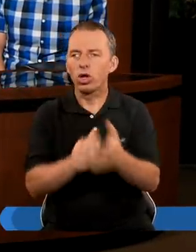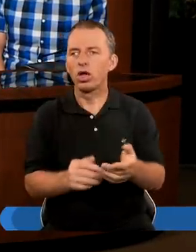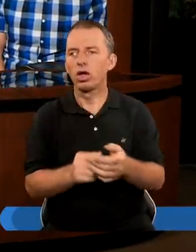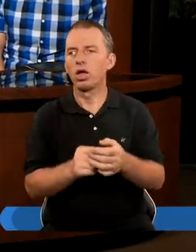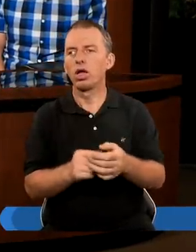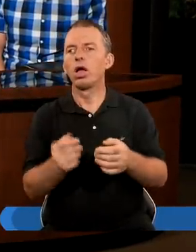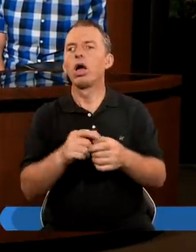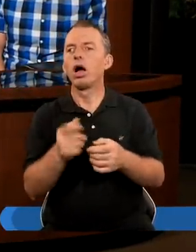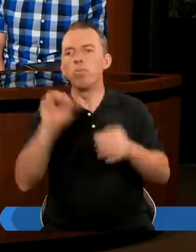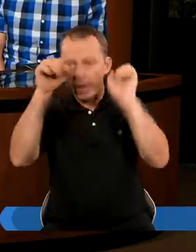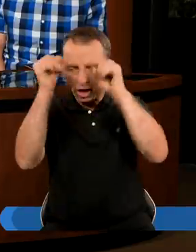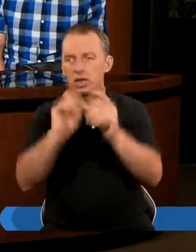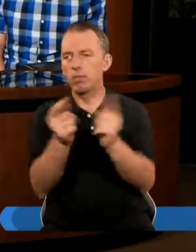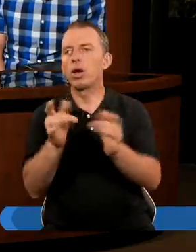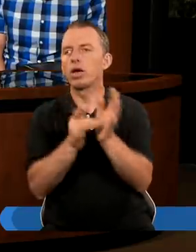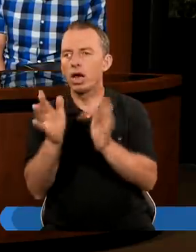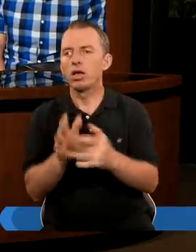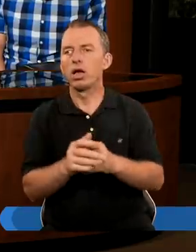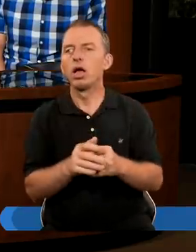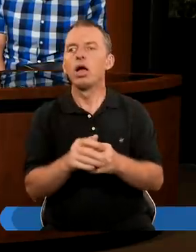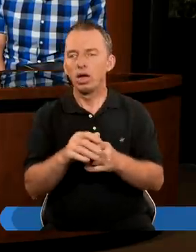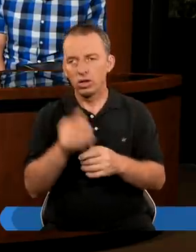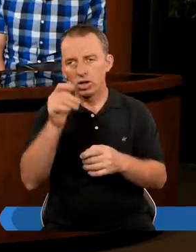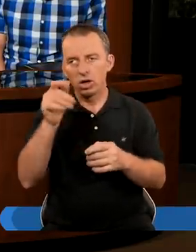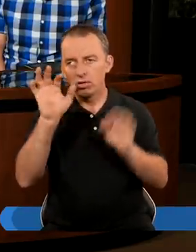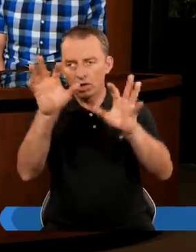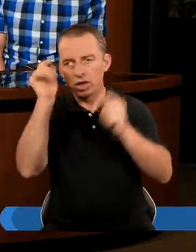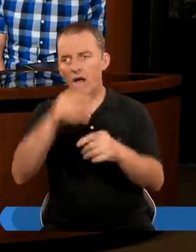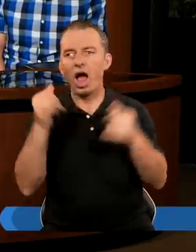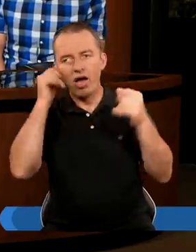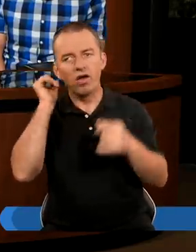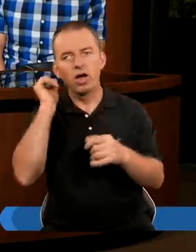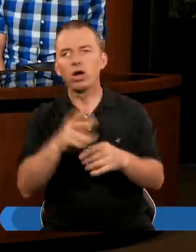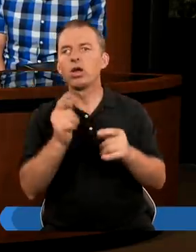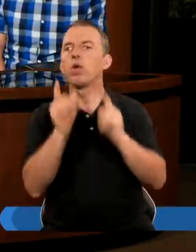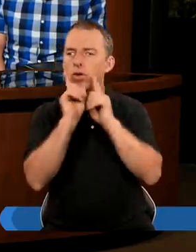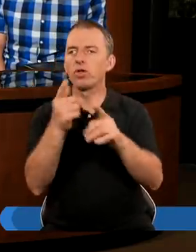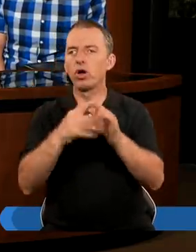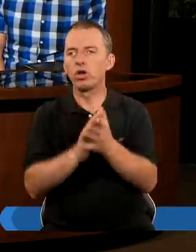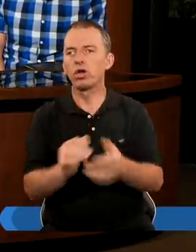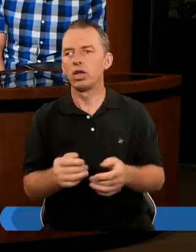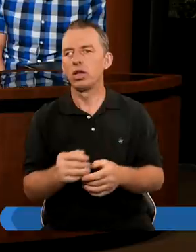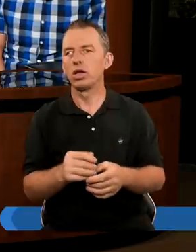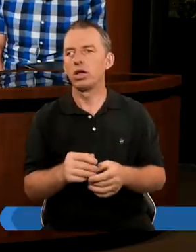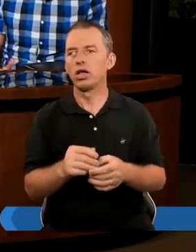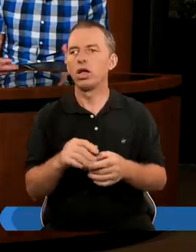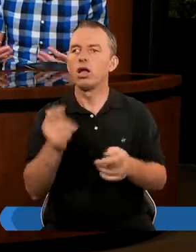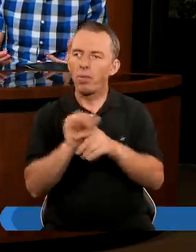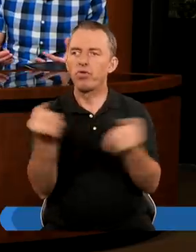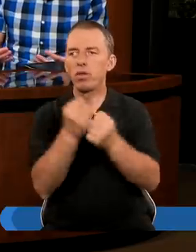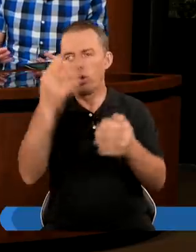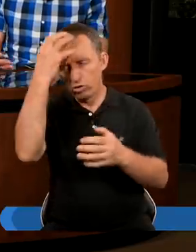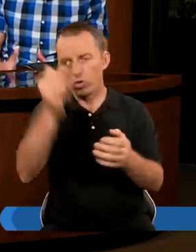Baranek symbol Jezusa Smog symbol szatana Upadła kobieta Upadły kościół Bestie symbol